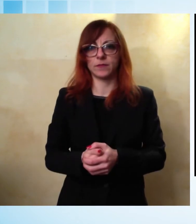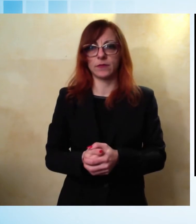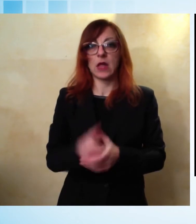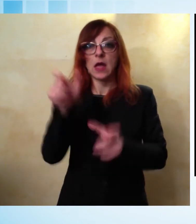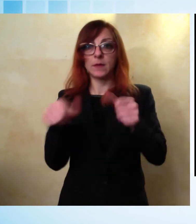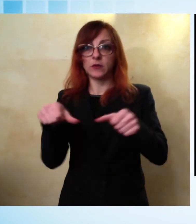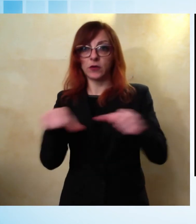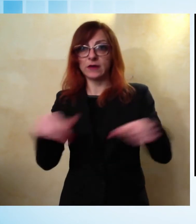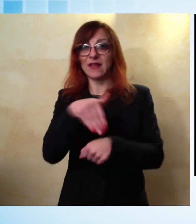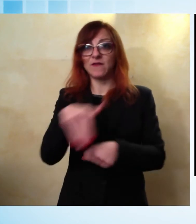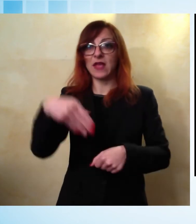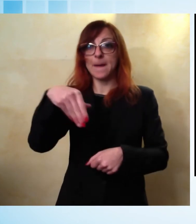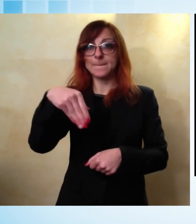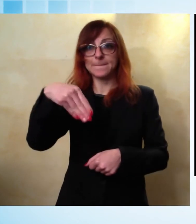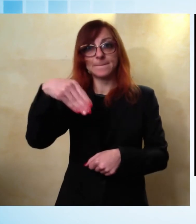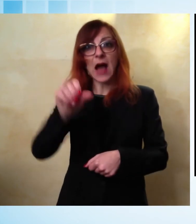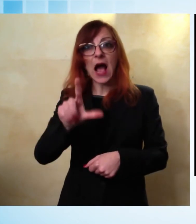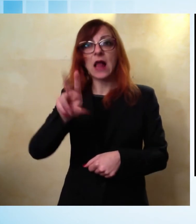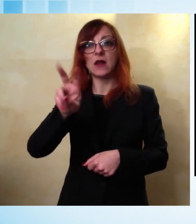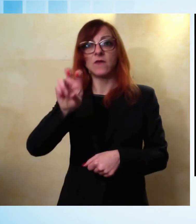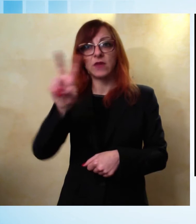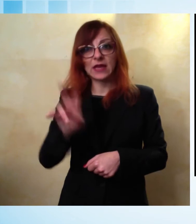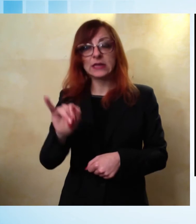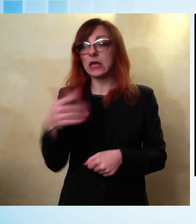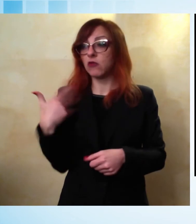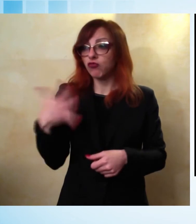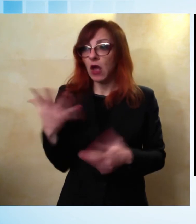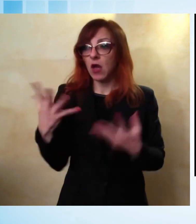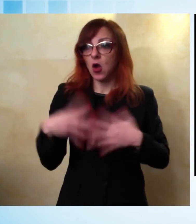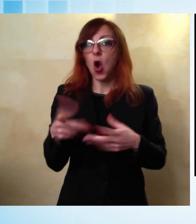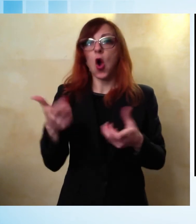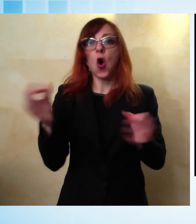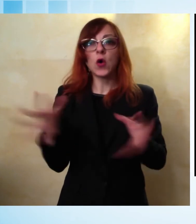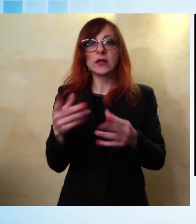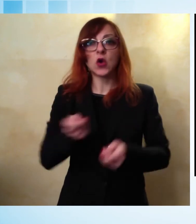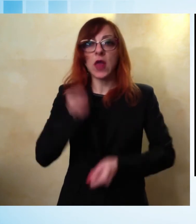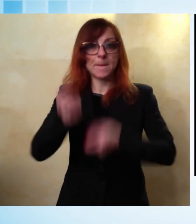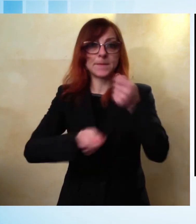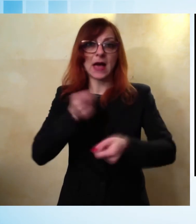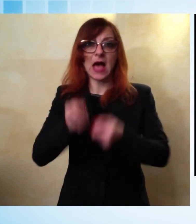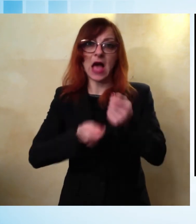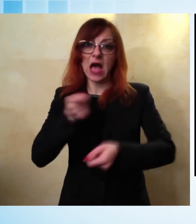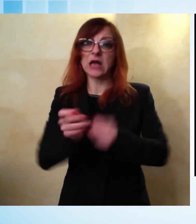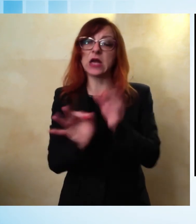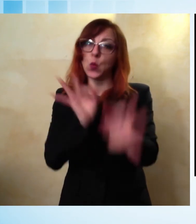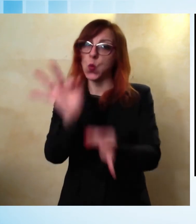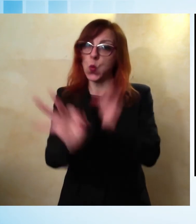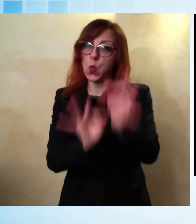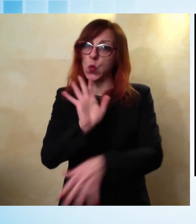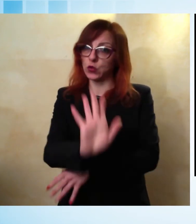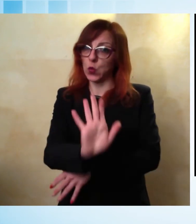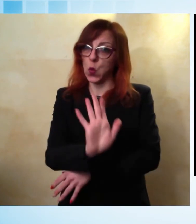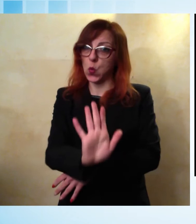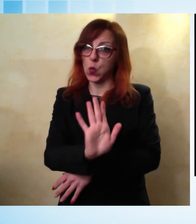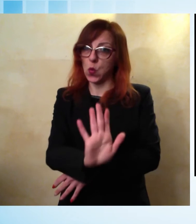Malvezzi si stavano organizzando per adottarlo, cioè per sostenere eventuali spese per le cure e il reinserimento in natura